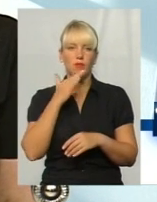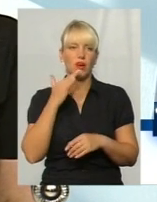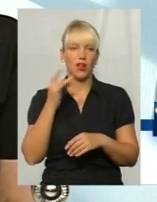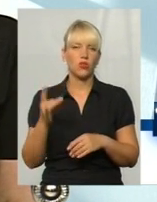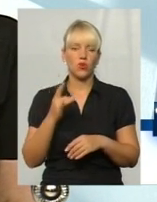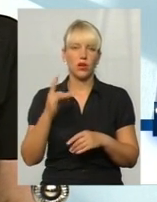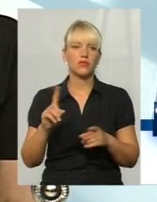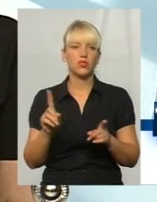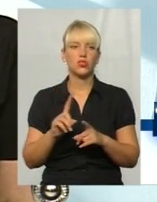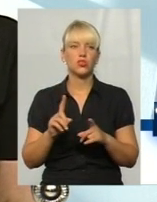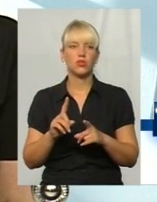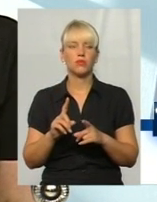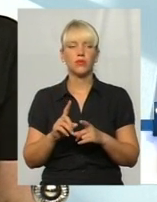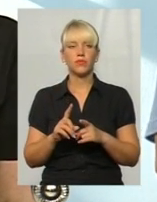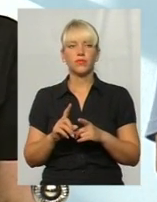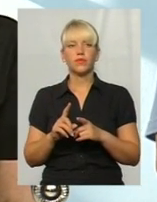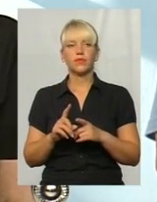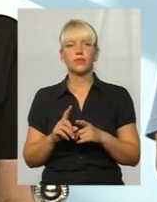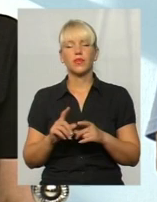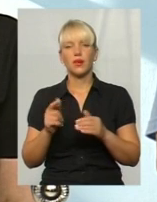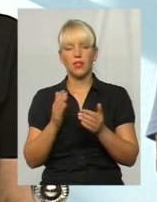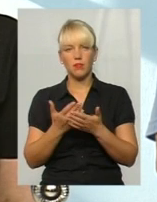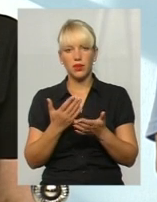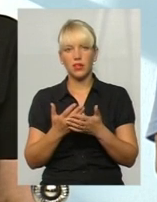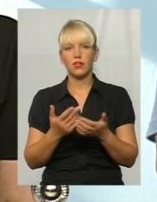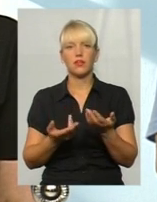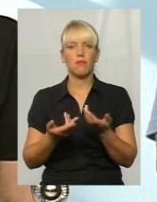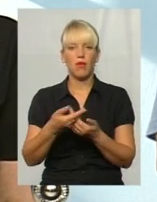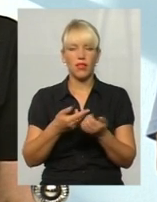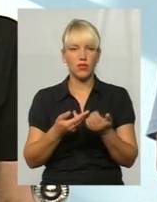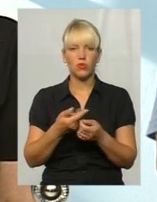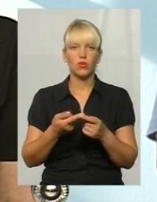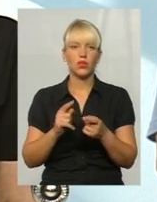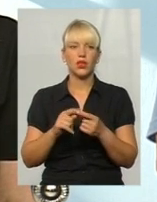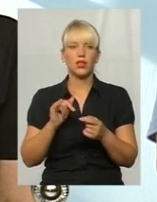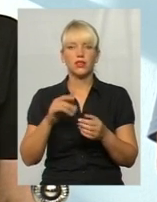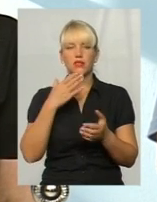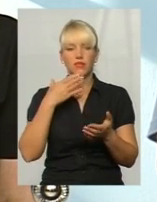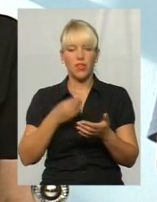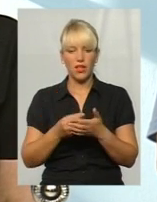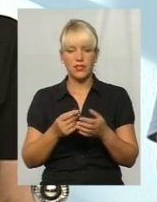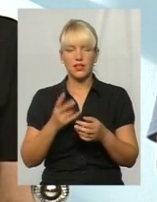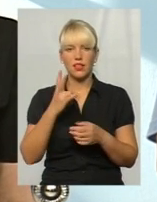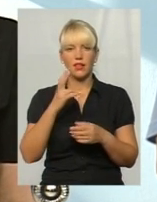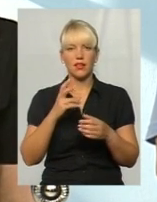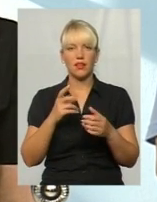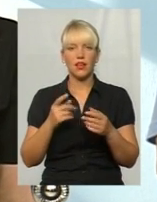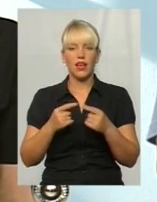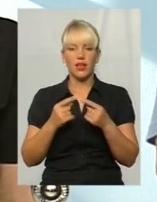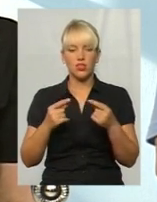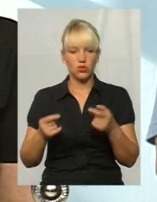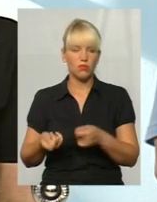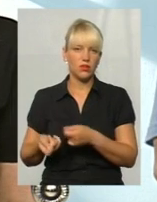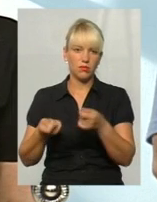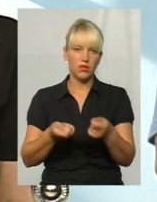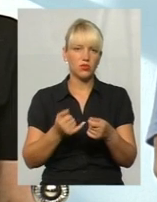витримувати ці. Манікюр, педикюр, так само можна мати свій власний набір і своїм власним набором користуватися. Це теж буде